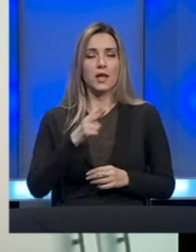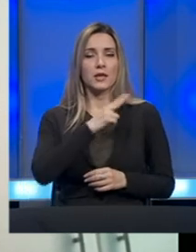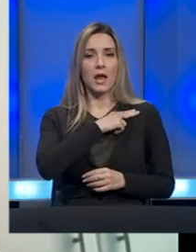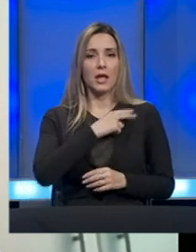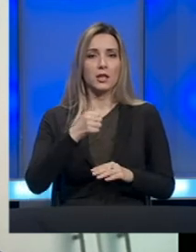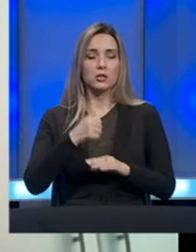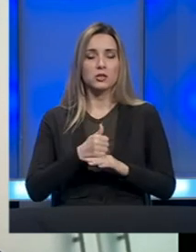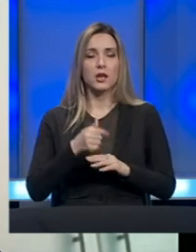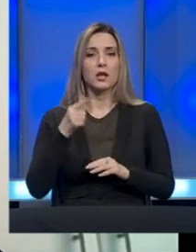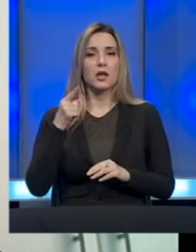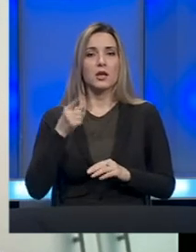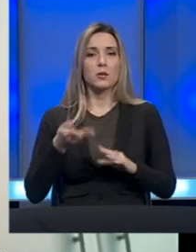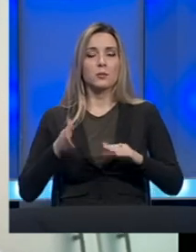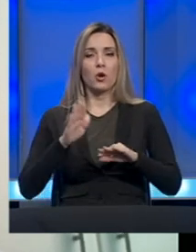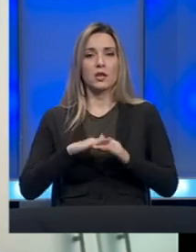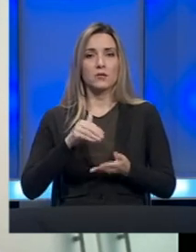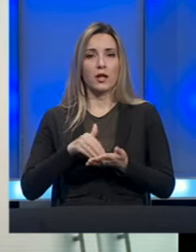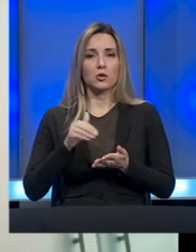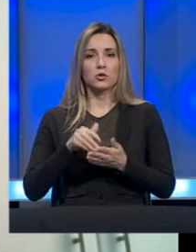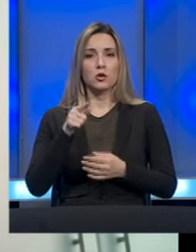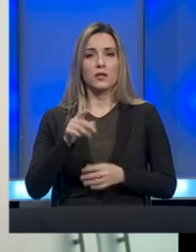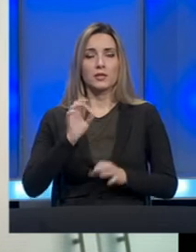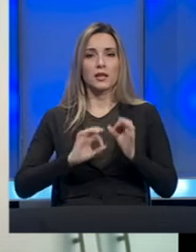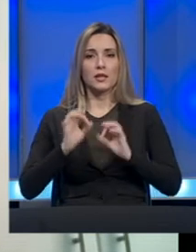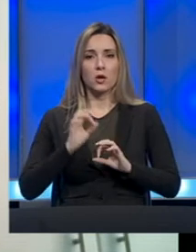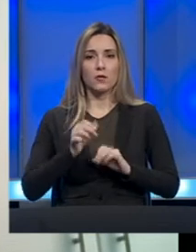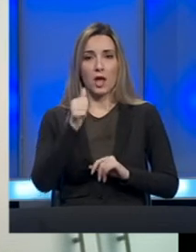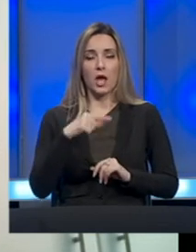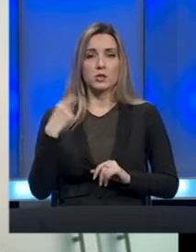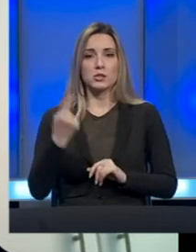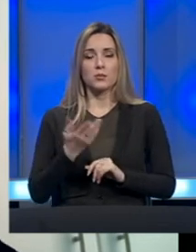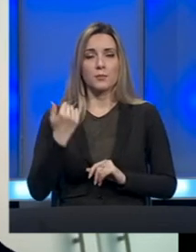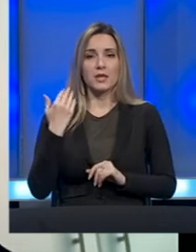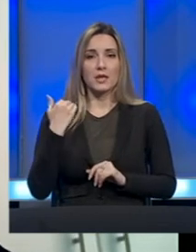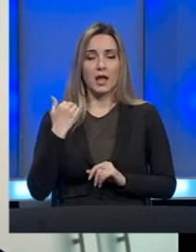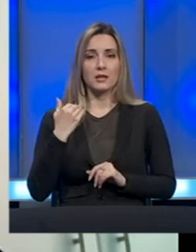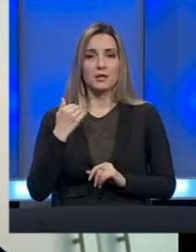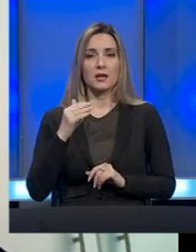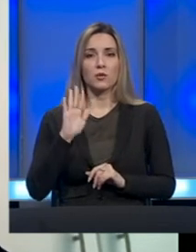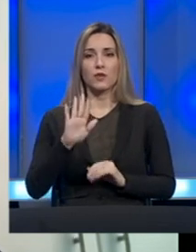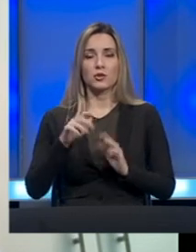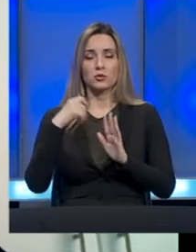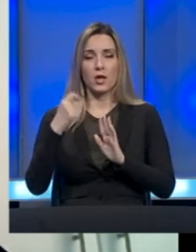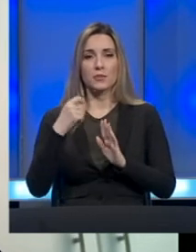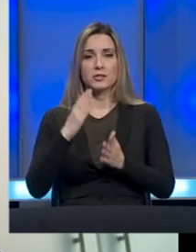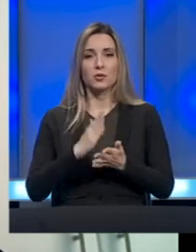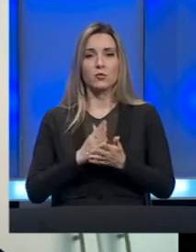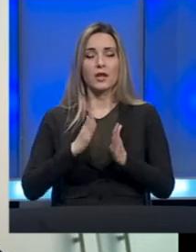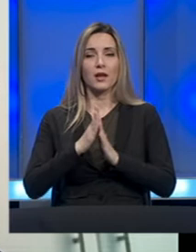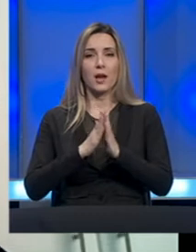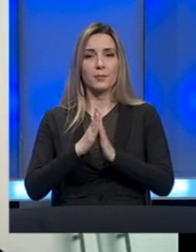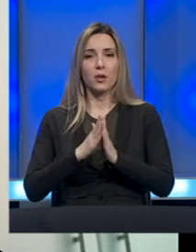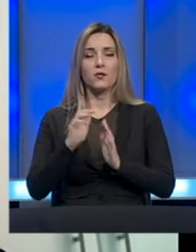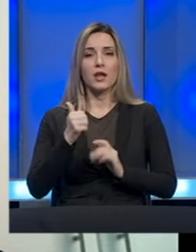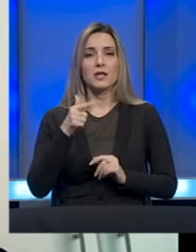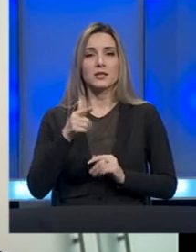i pokriva troškove ti lijekova. Ono što smo mi i ranije i u vašoj emisiji uvijek apelovali